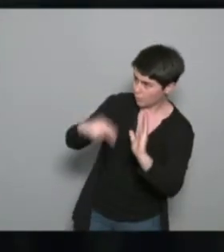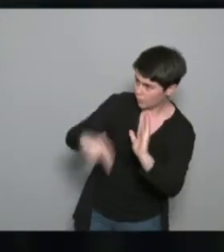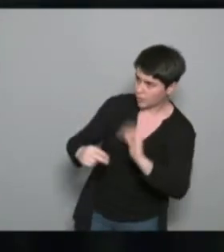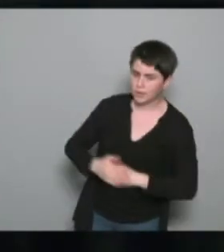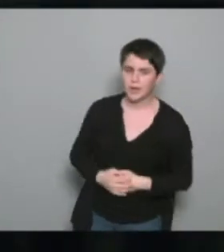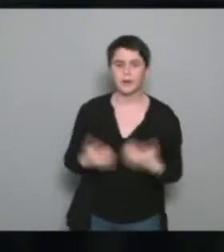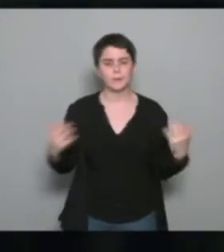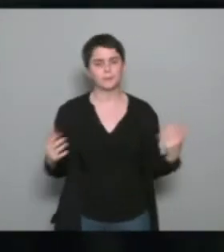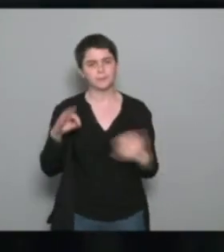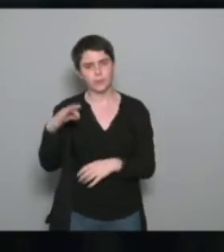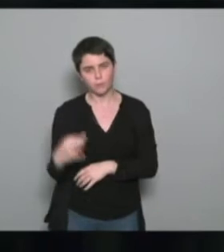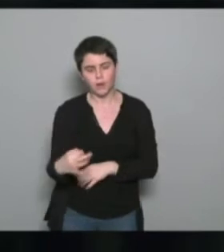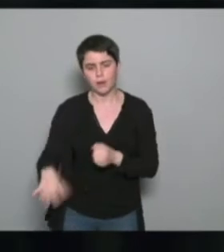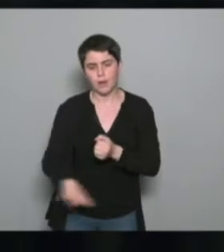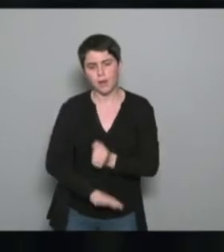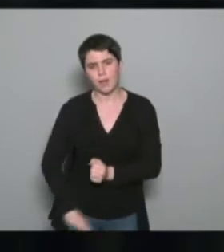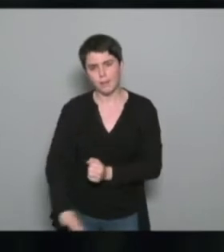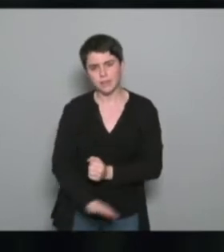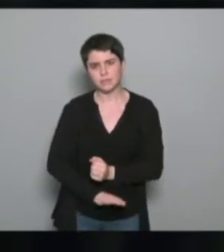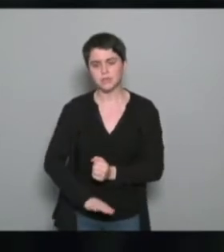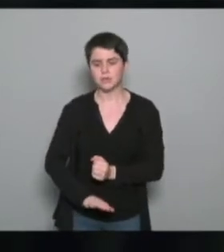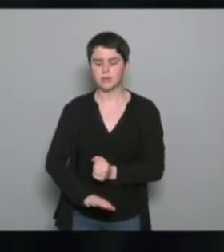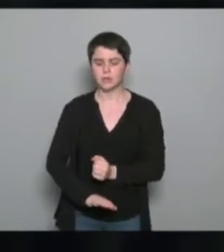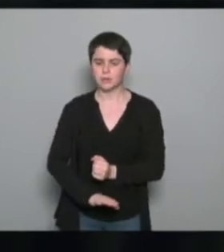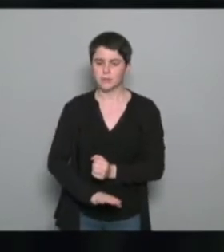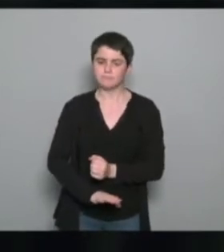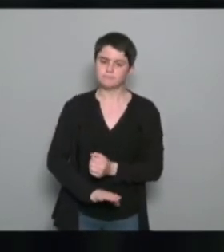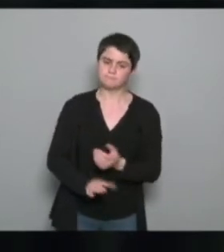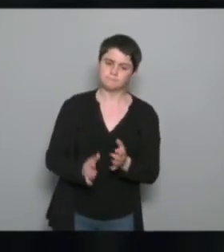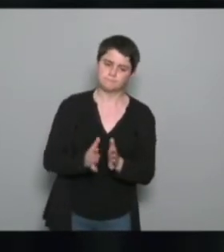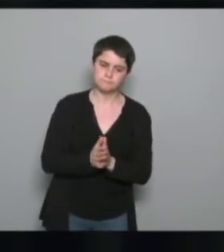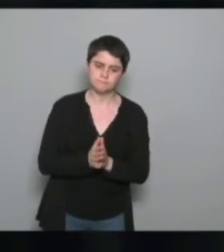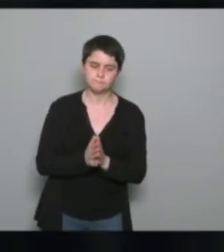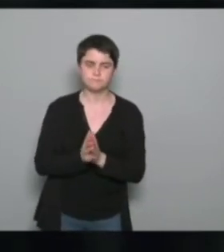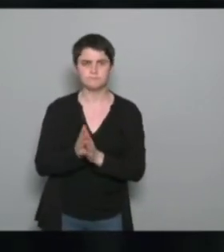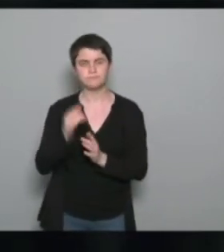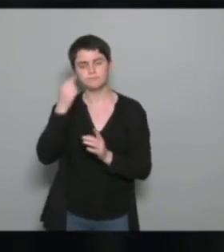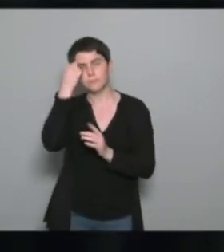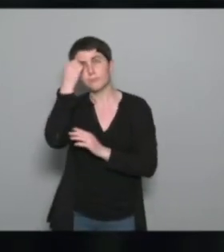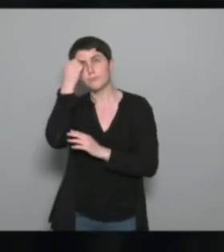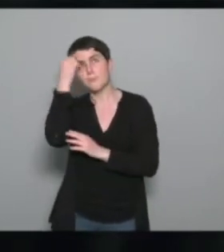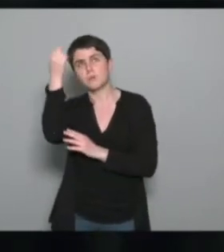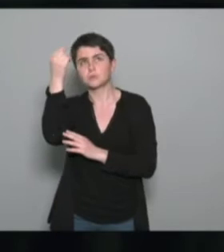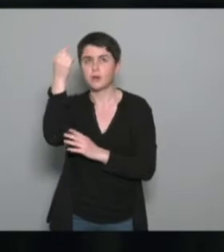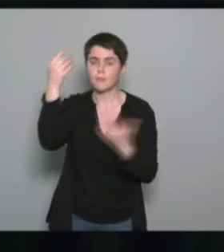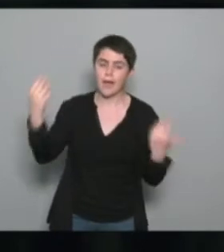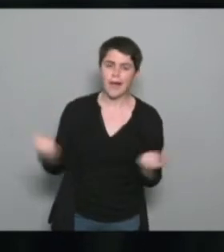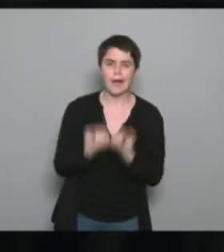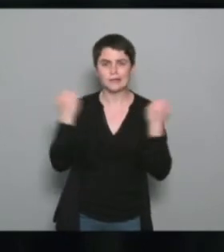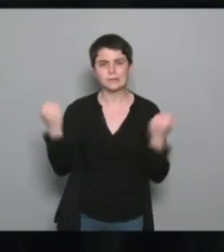initialement, on était plus partis sur des activités traditionnelles,